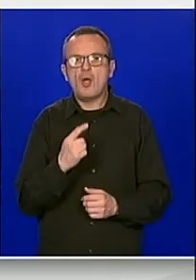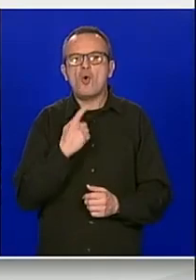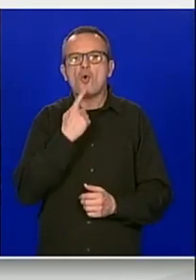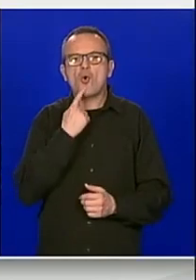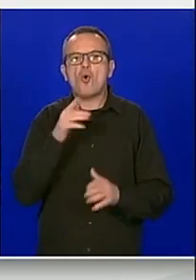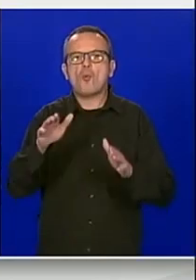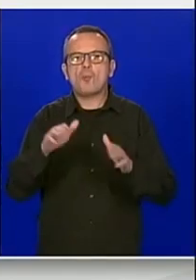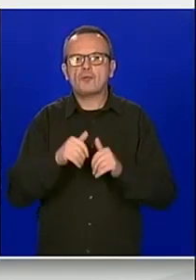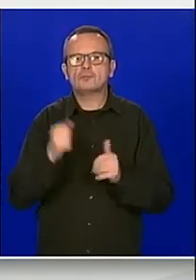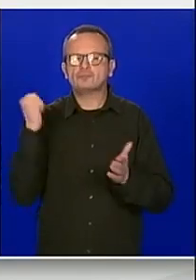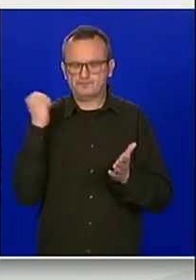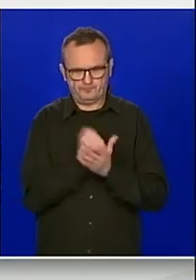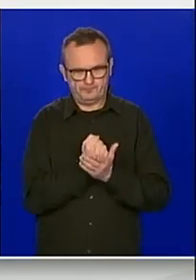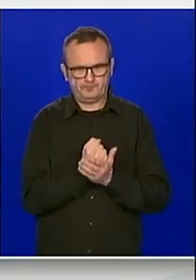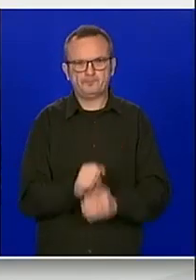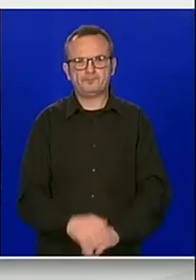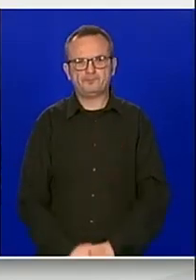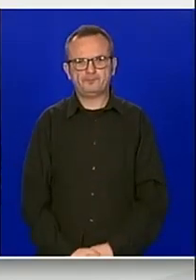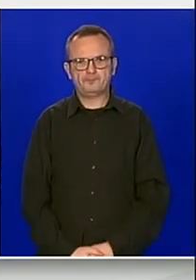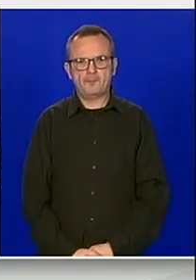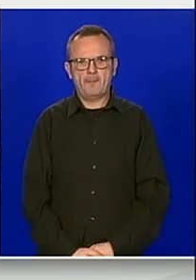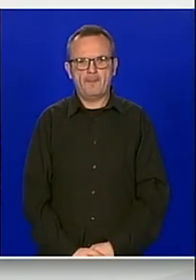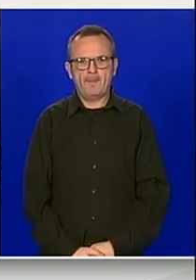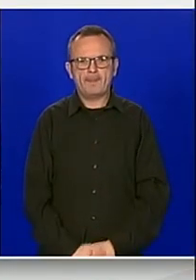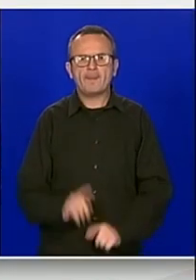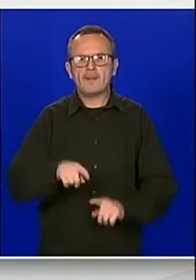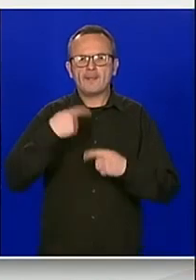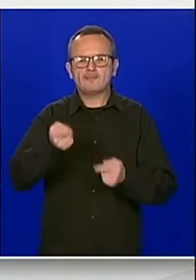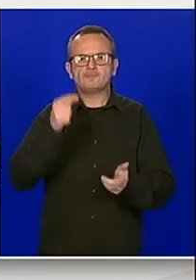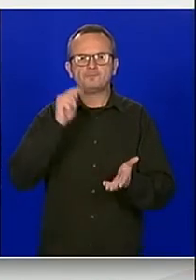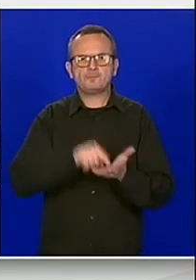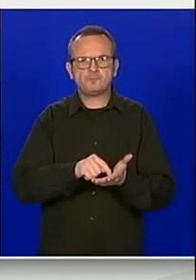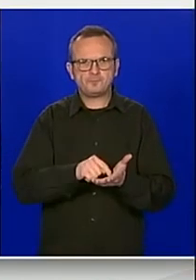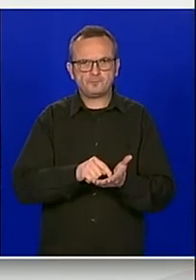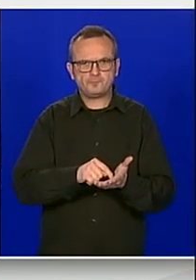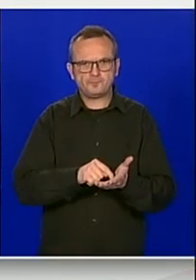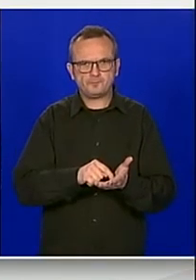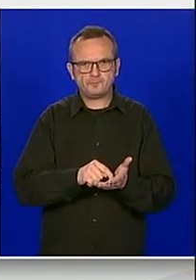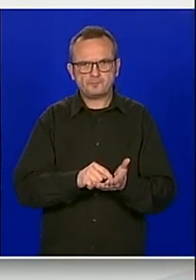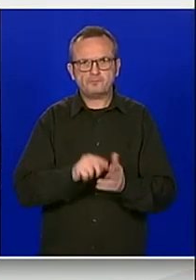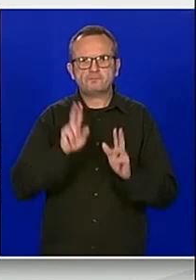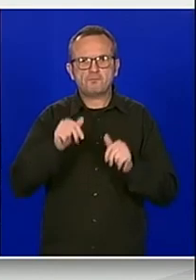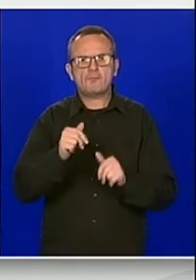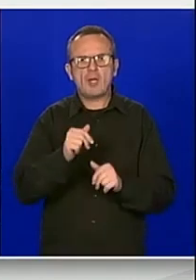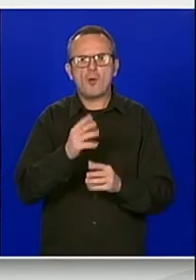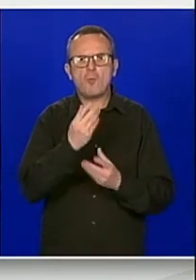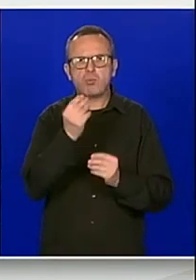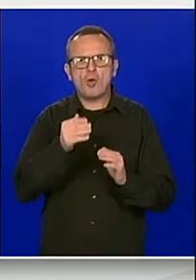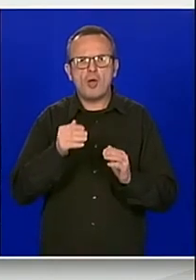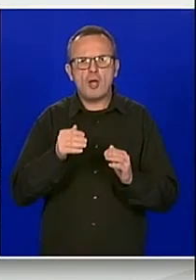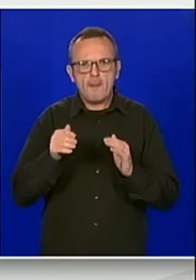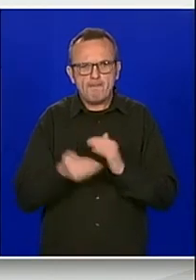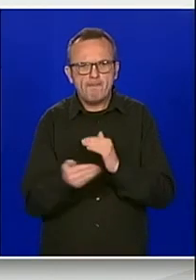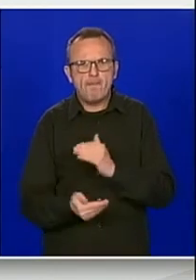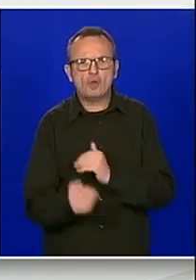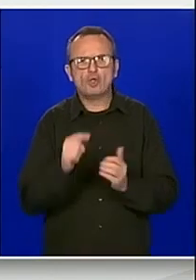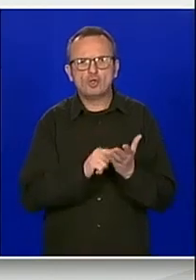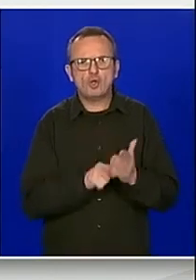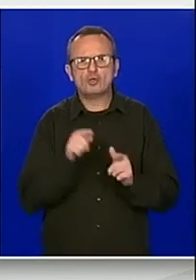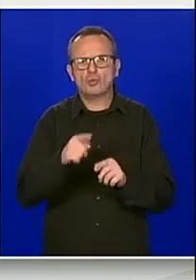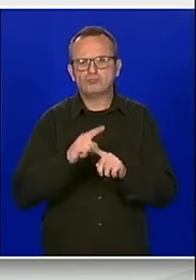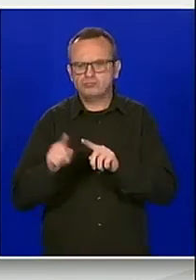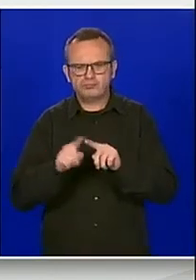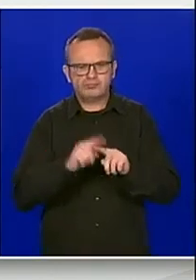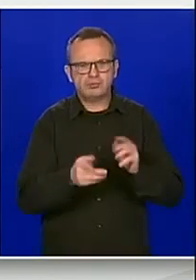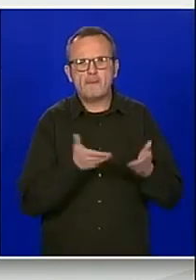Konstatiram da smo prihvatili. Sljedeća točka dnevnog reda ima niz pod točki. Riječi o prijedlozima različitim za